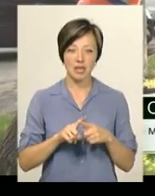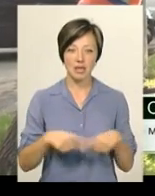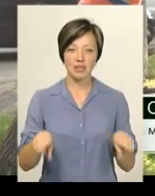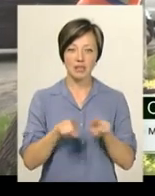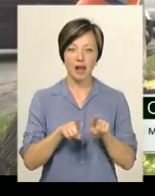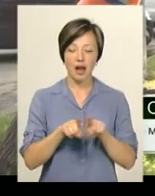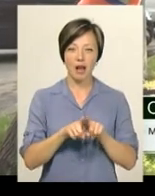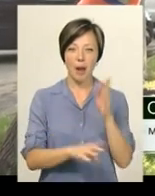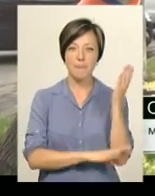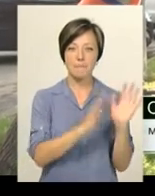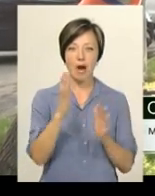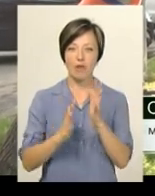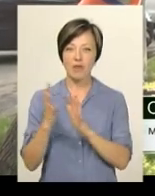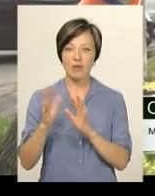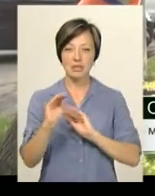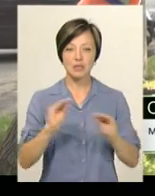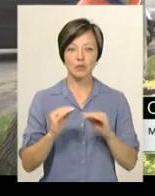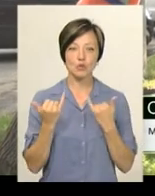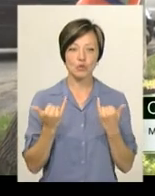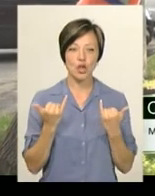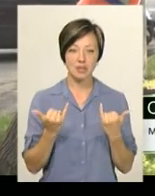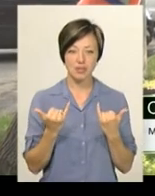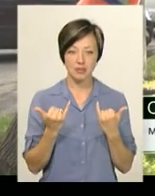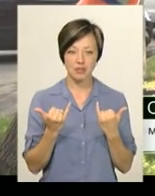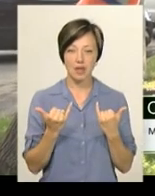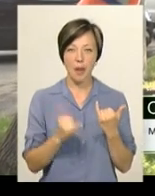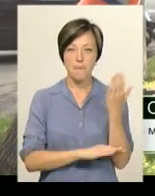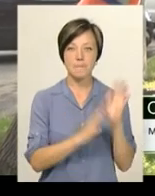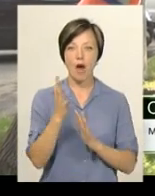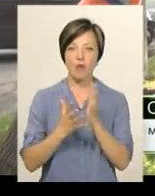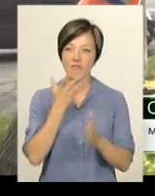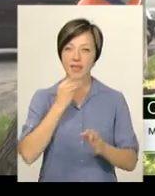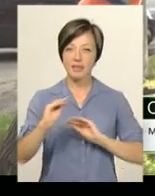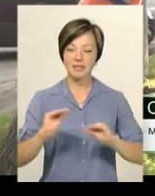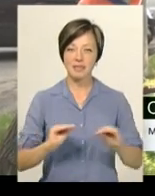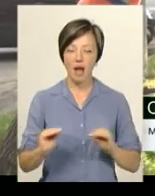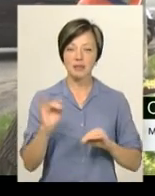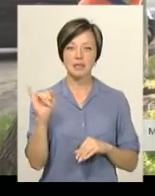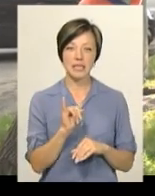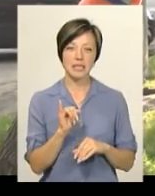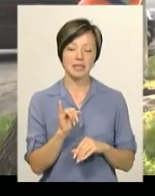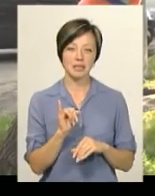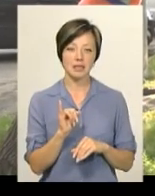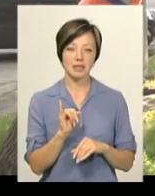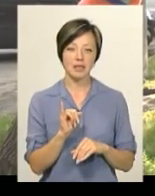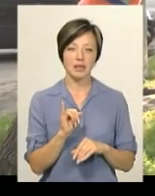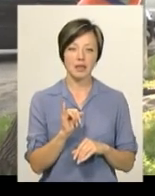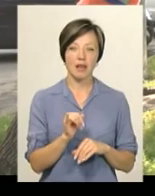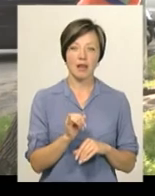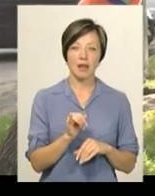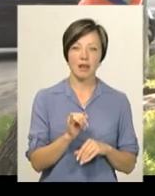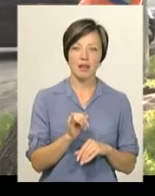ніби парковий дизайн, сучасний парковий дизайн. І в Латвії,